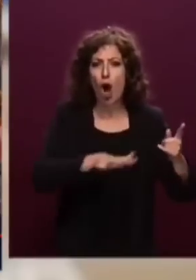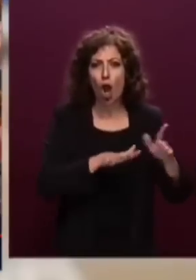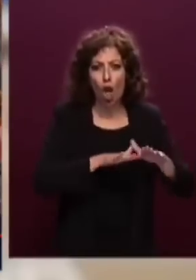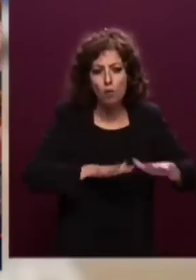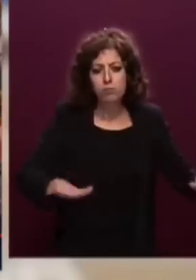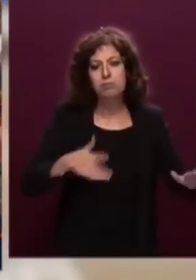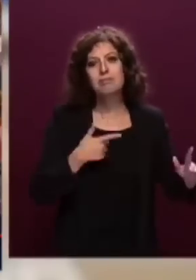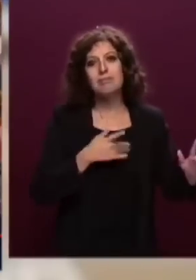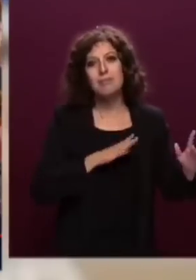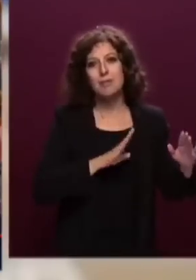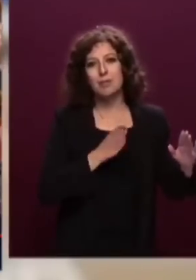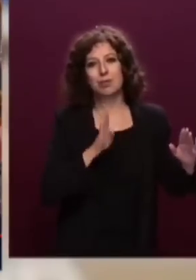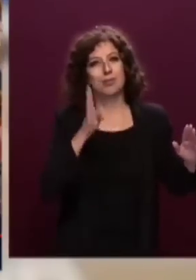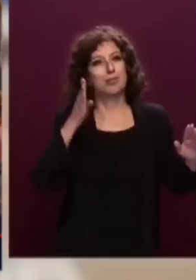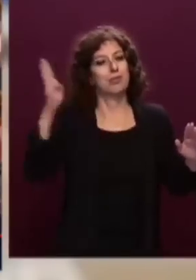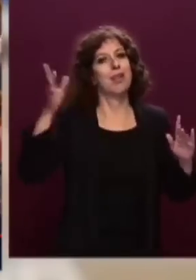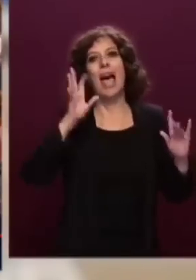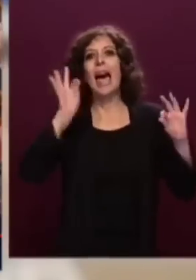e dalla gente.